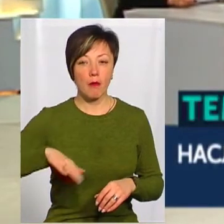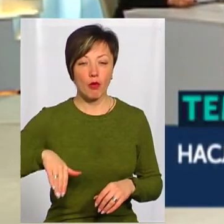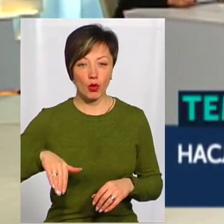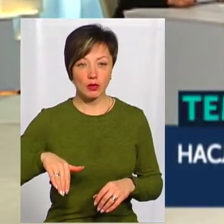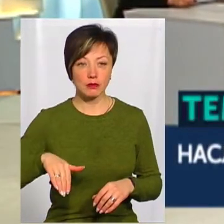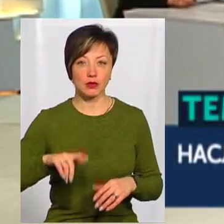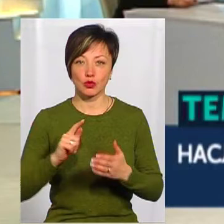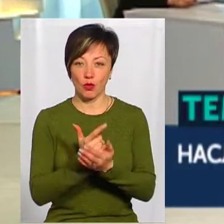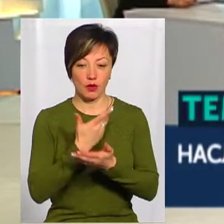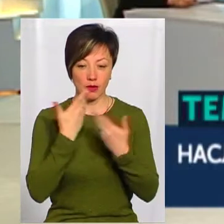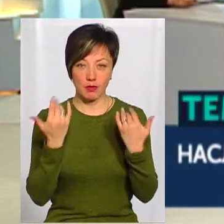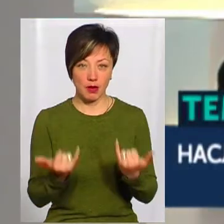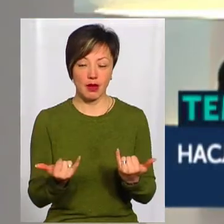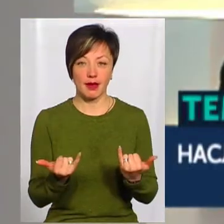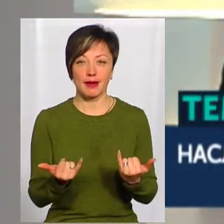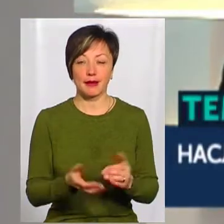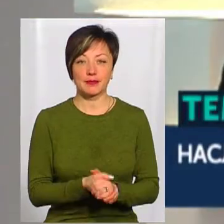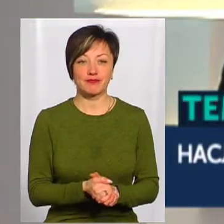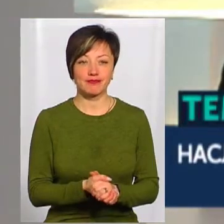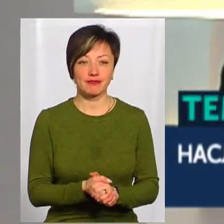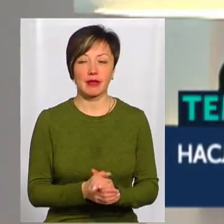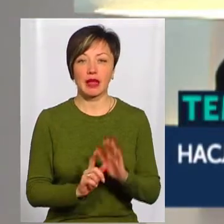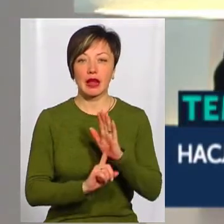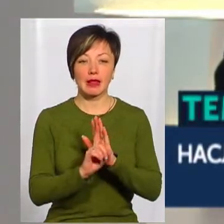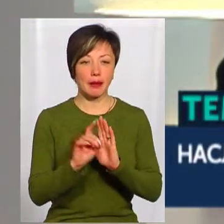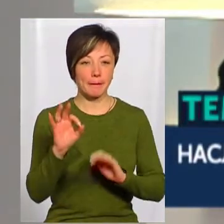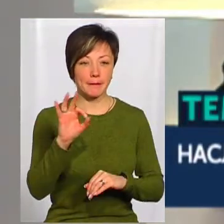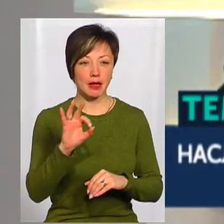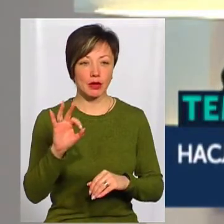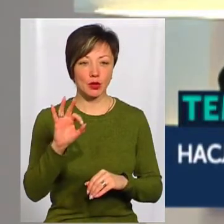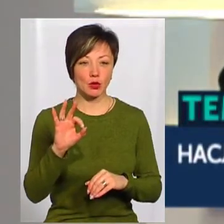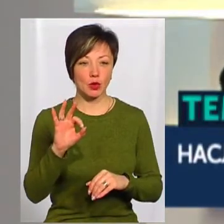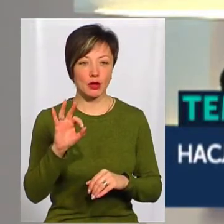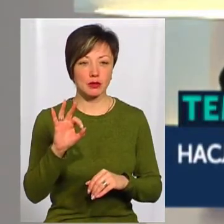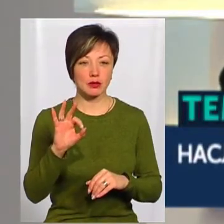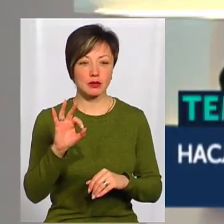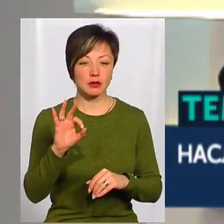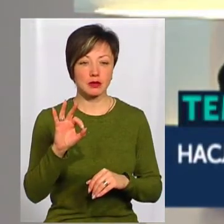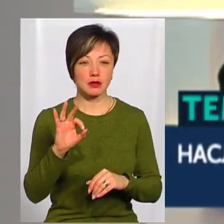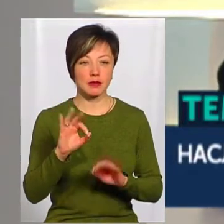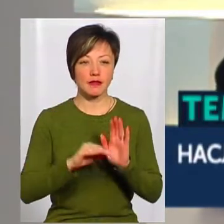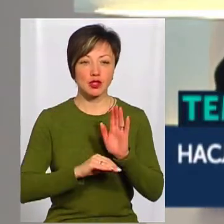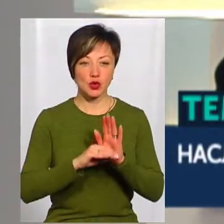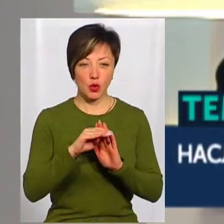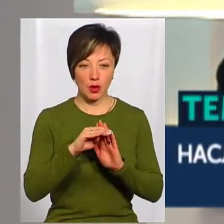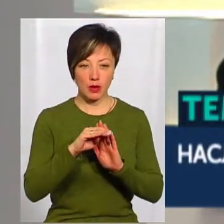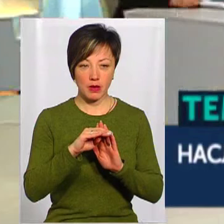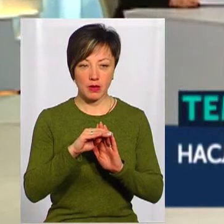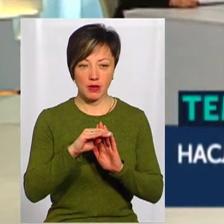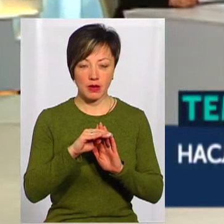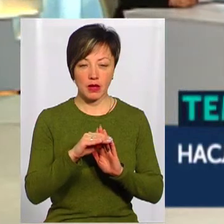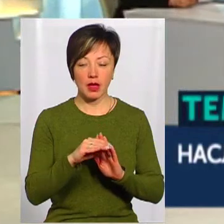знову немає, температура висока, як для